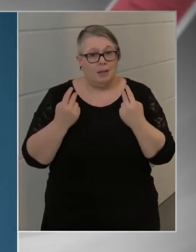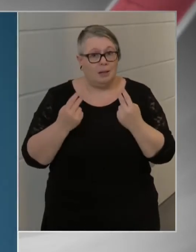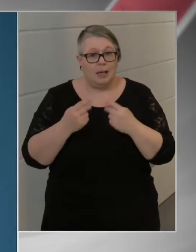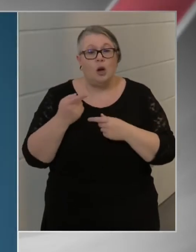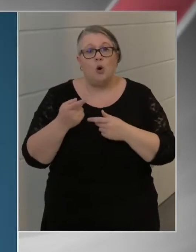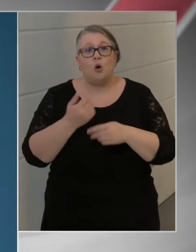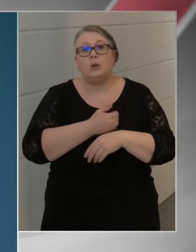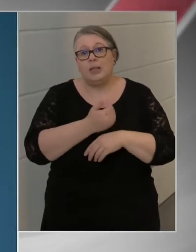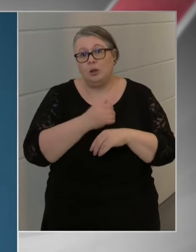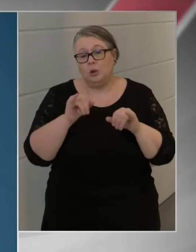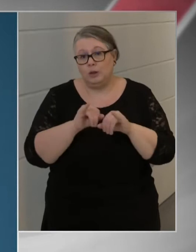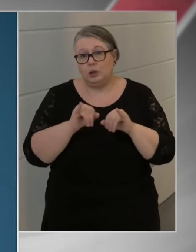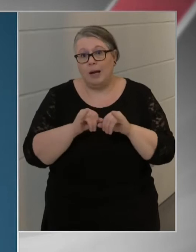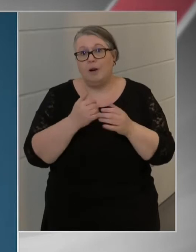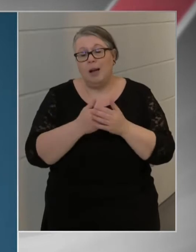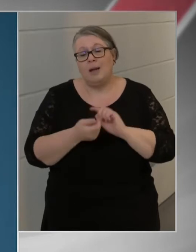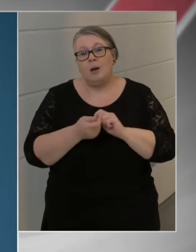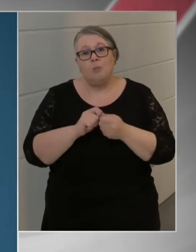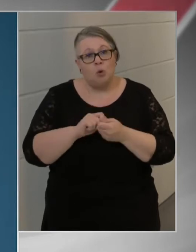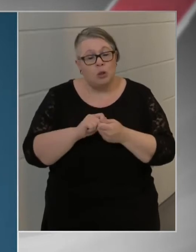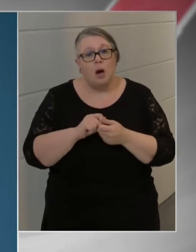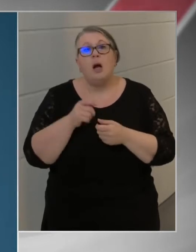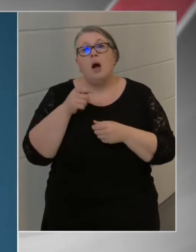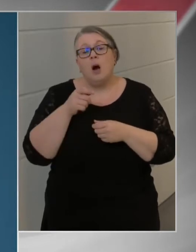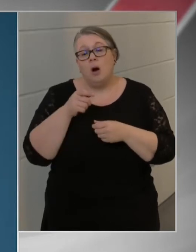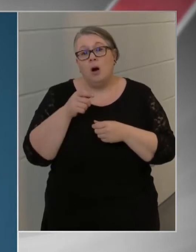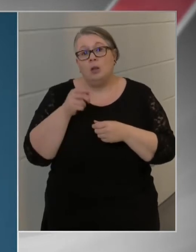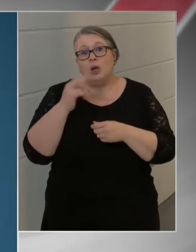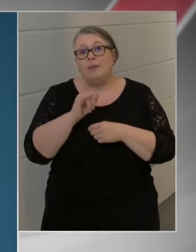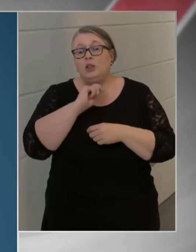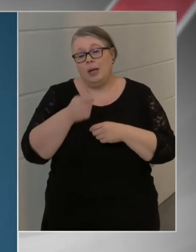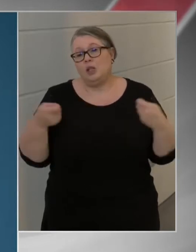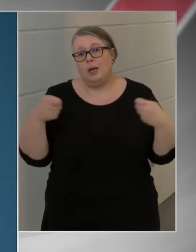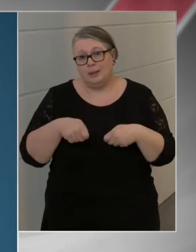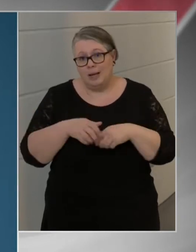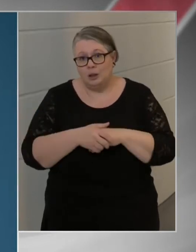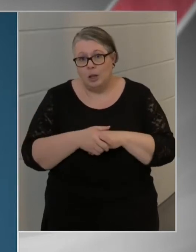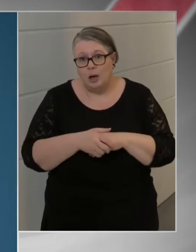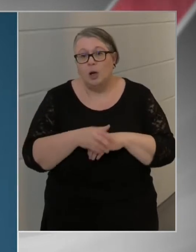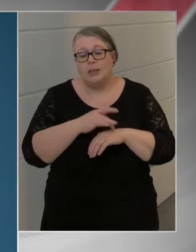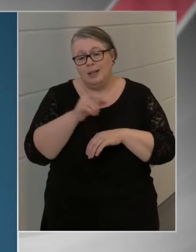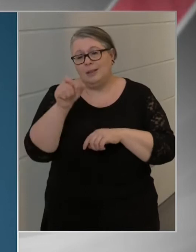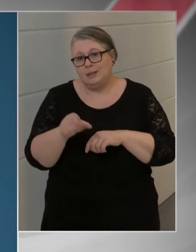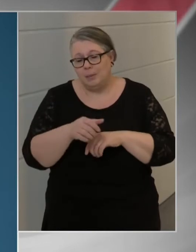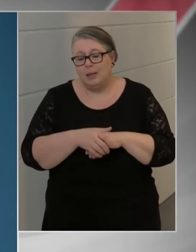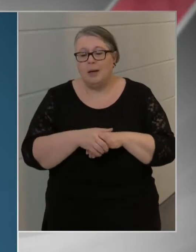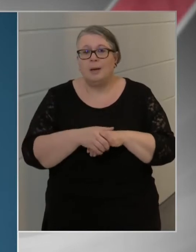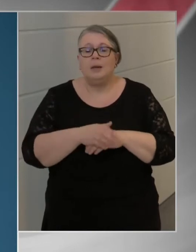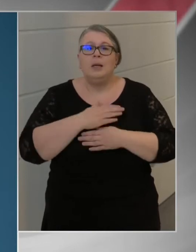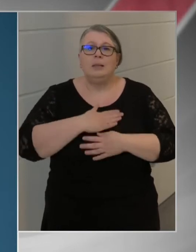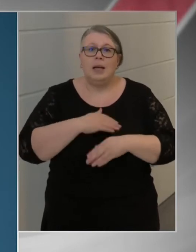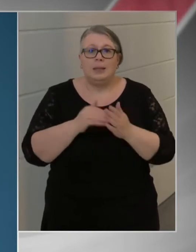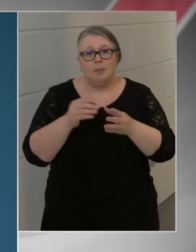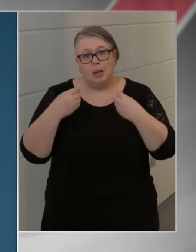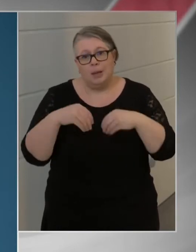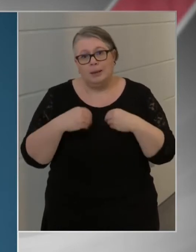megfelelően hétfőtől visszatérhetnek az általános iskolák felsősei, valamint a középiskolások a jelenléti oktatáshoz. Az